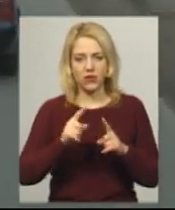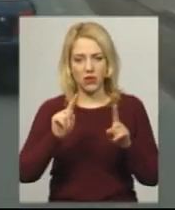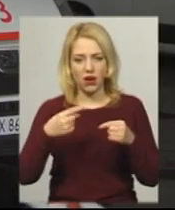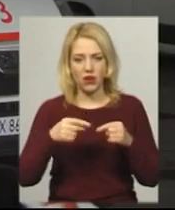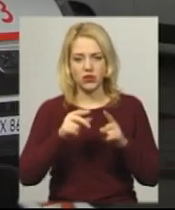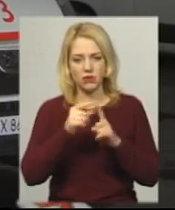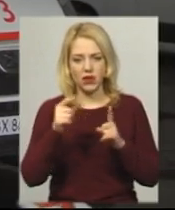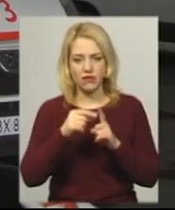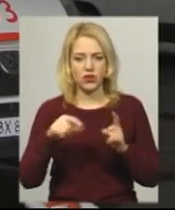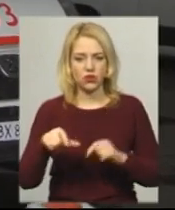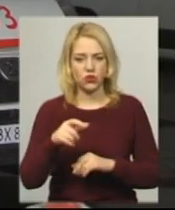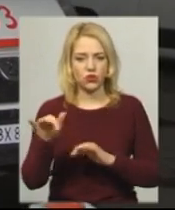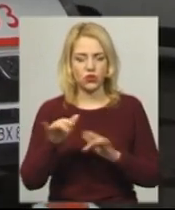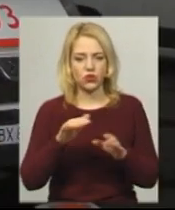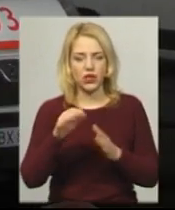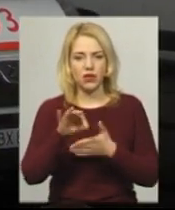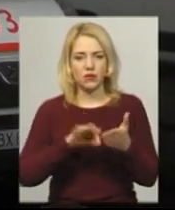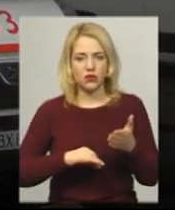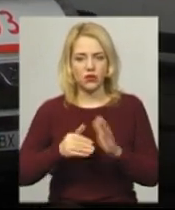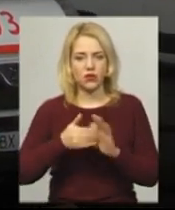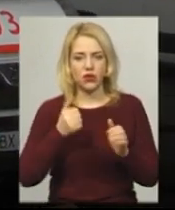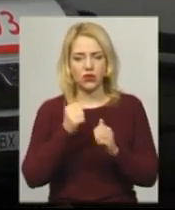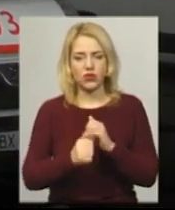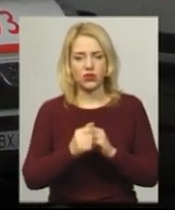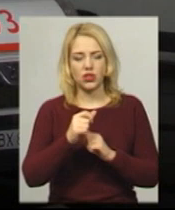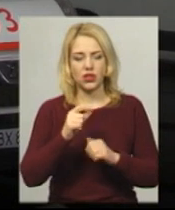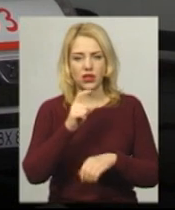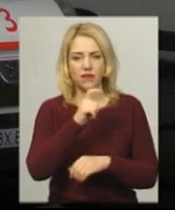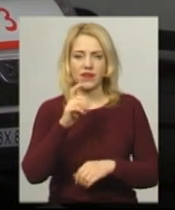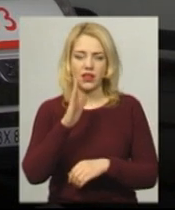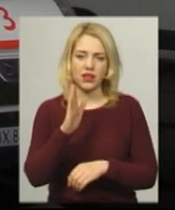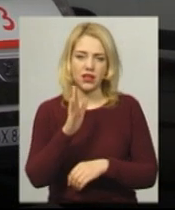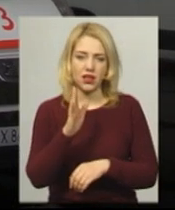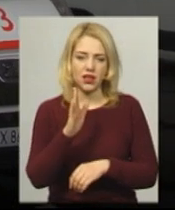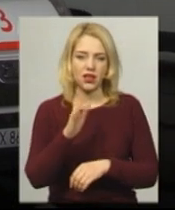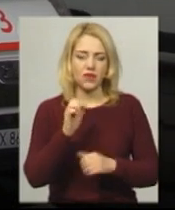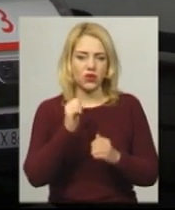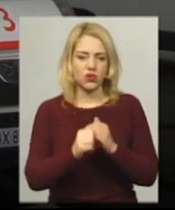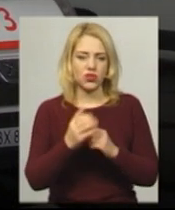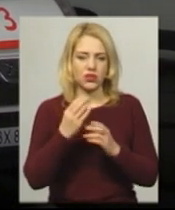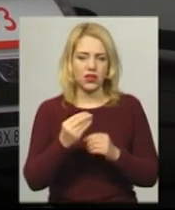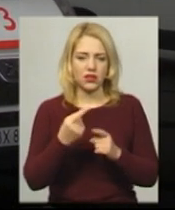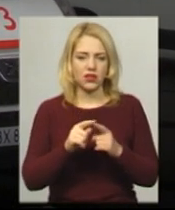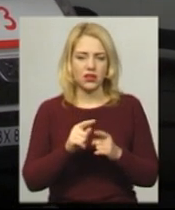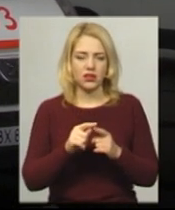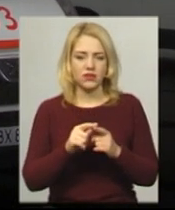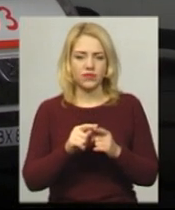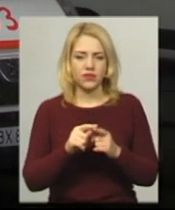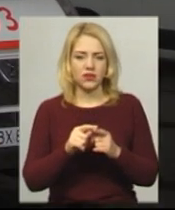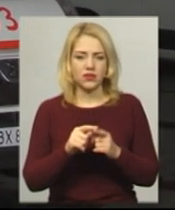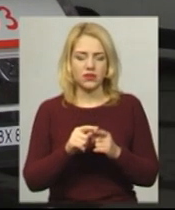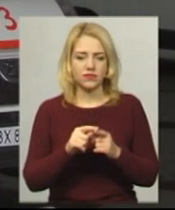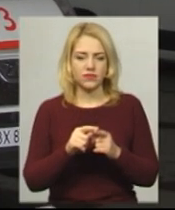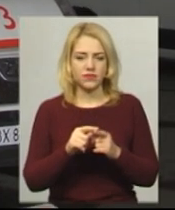дорожнього руху. Терміновий виклик, кожен час, кожну минуту, як говориться, кожний день, якщо дуже погано